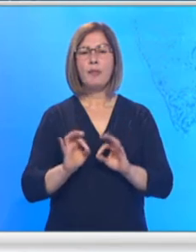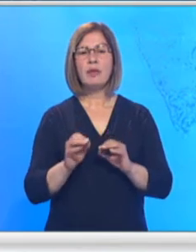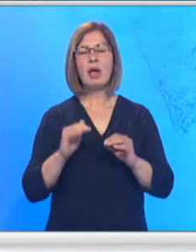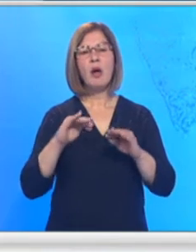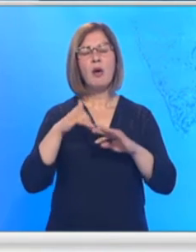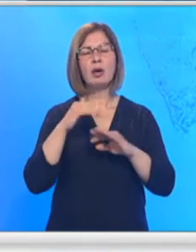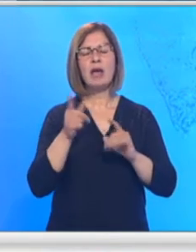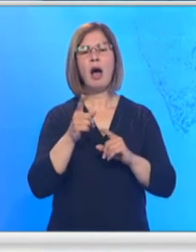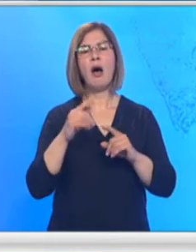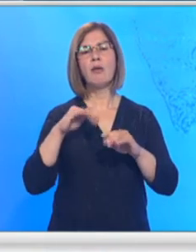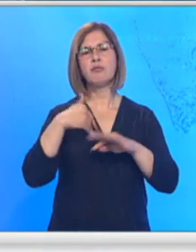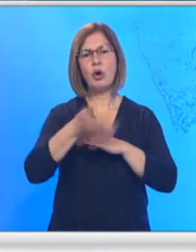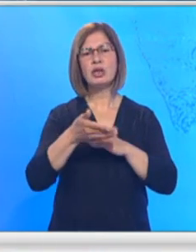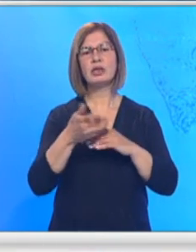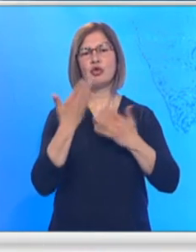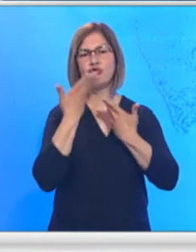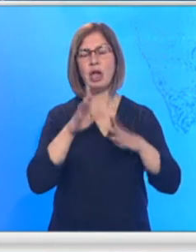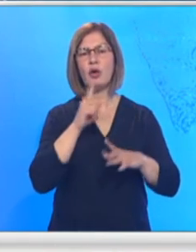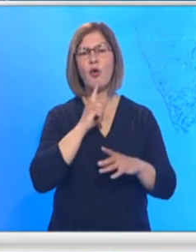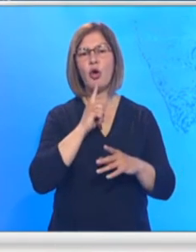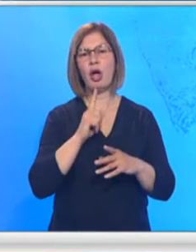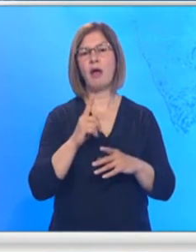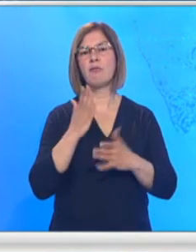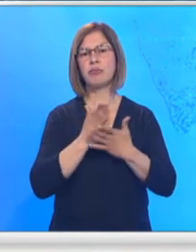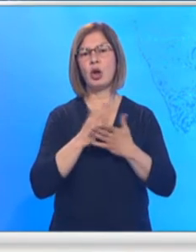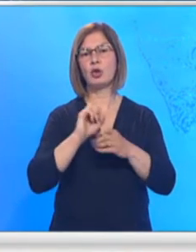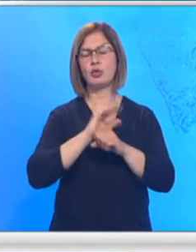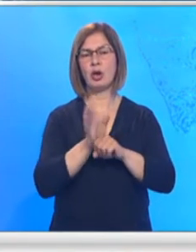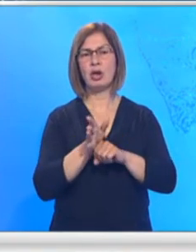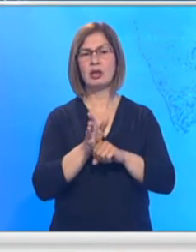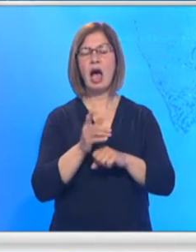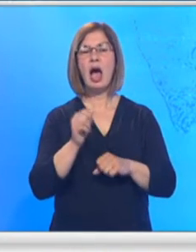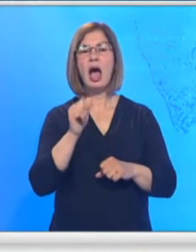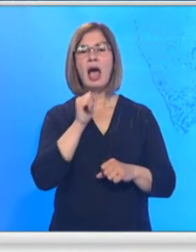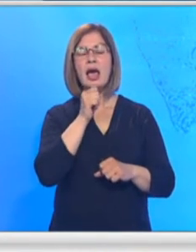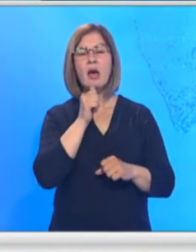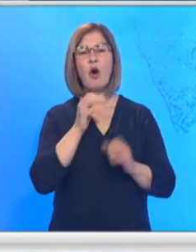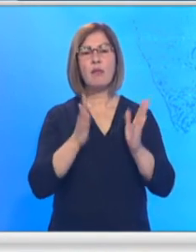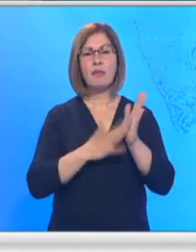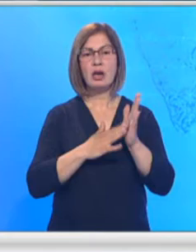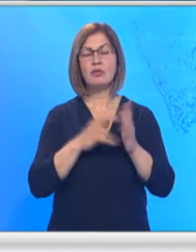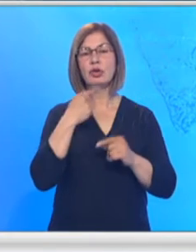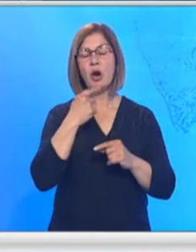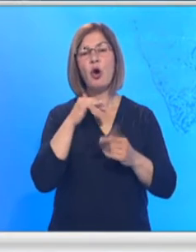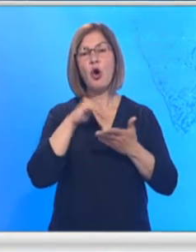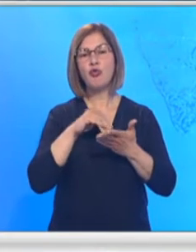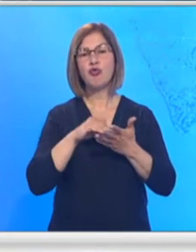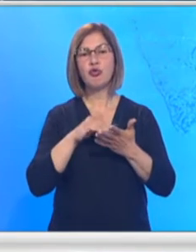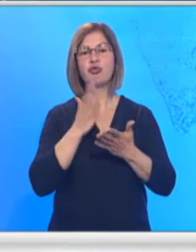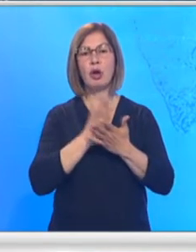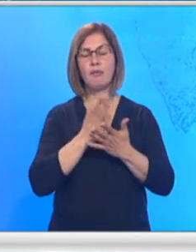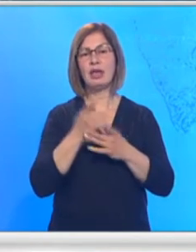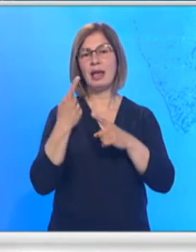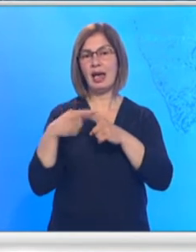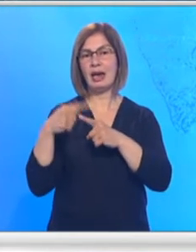štete koje je naneo COVID-19. Prema rečima pokrinskog premijera Igora Mirovića, biće još kreditnih linija za mala i srednja